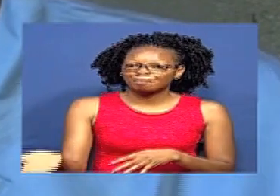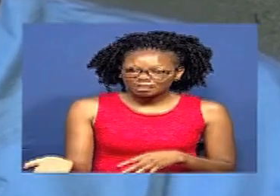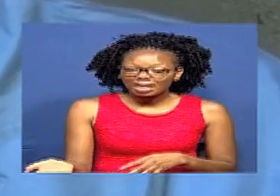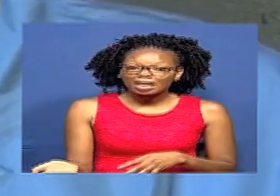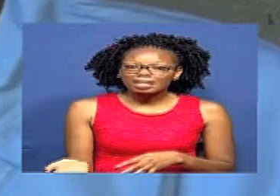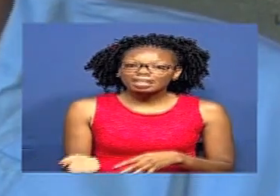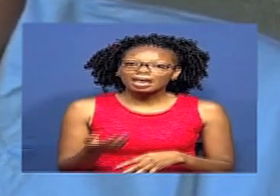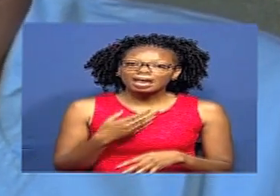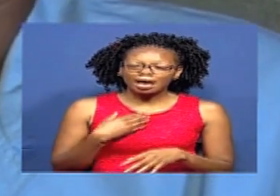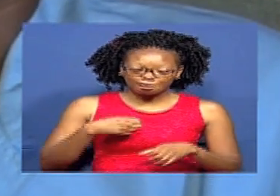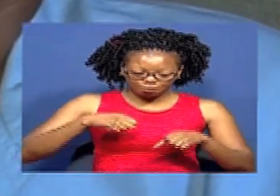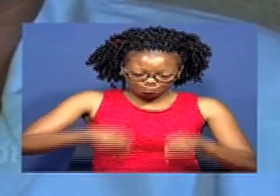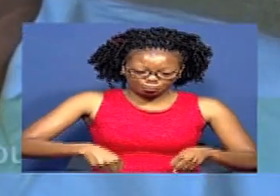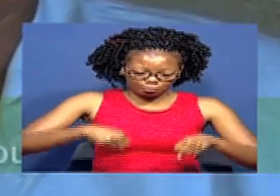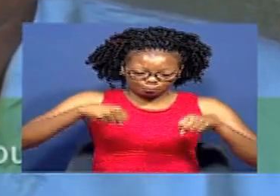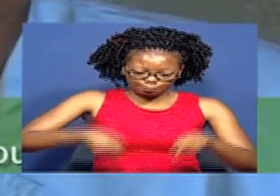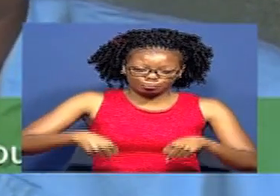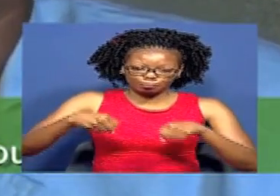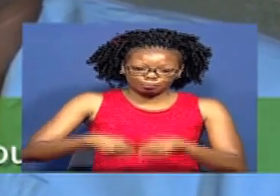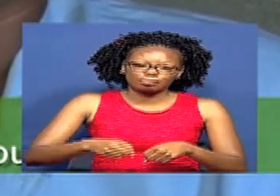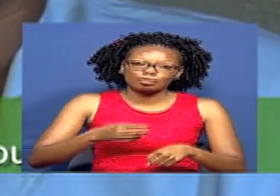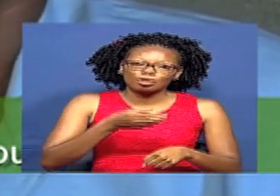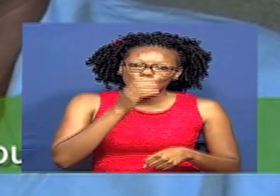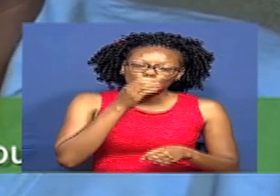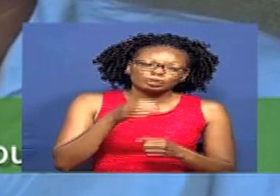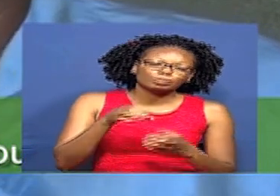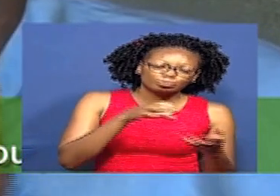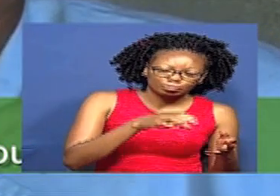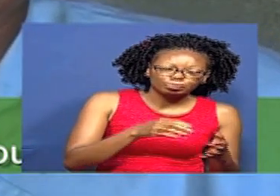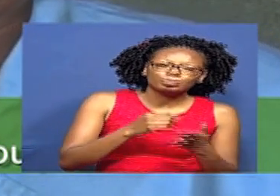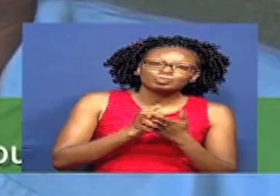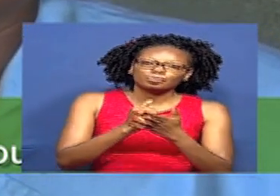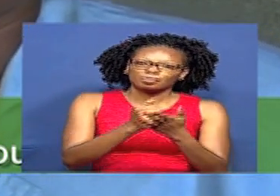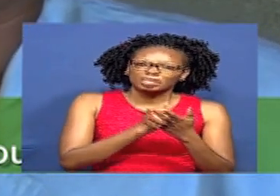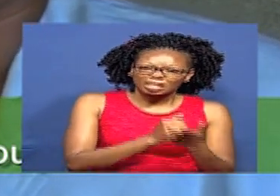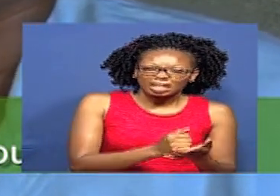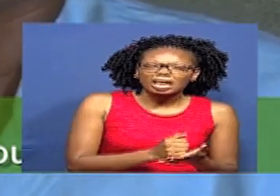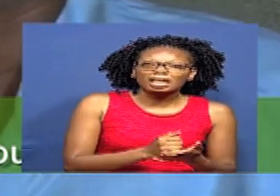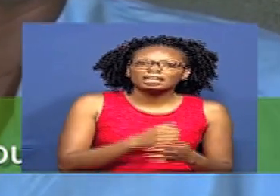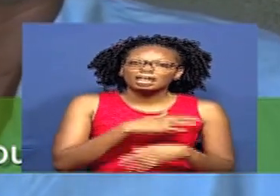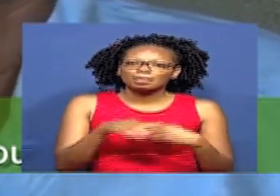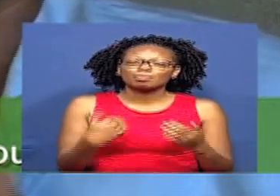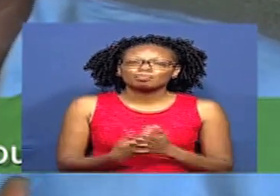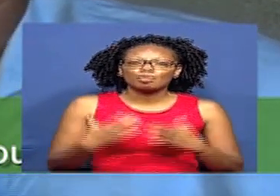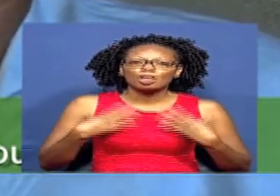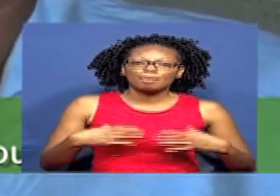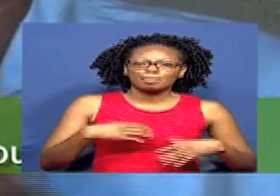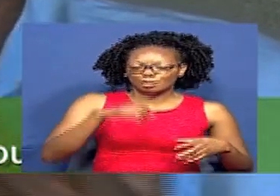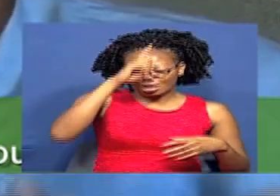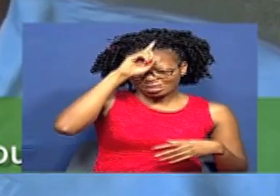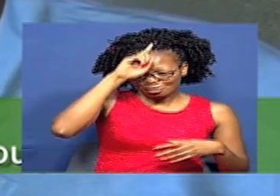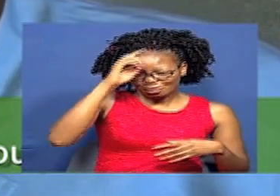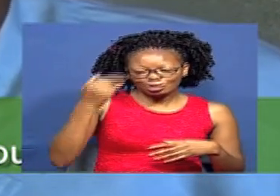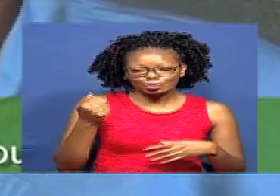tunamwagia maji Sasa hii maji Ata inasaidia community Kwa sababu Ni wengi ambao